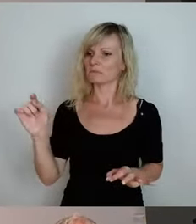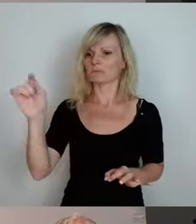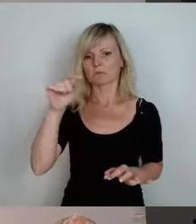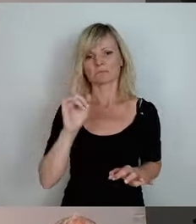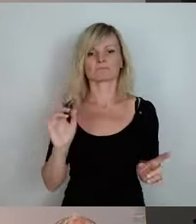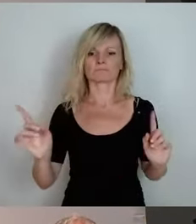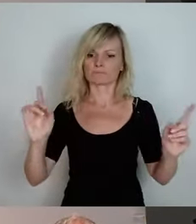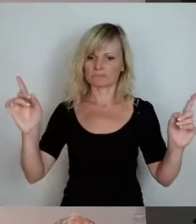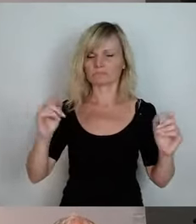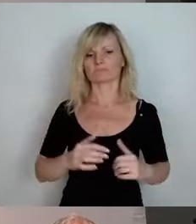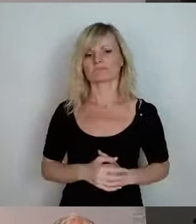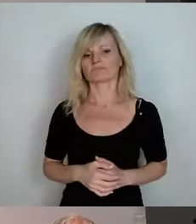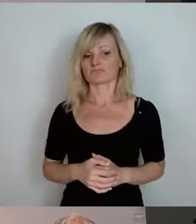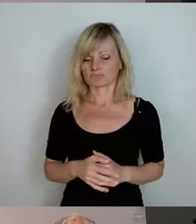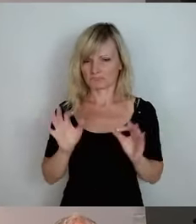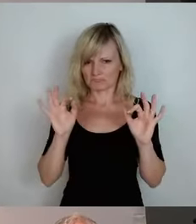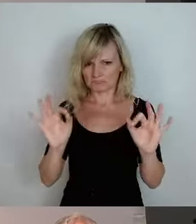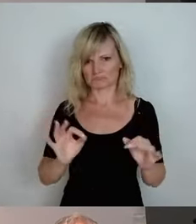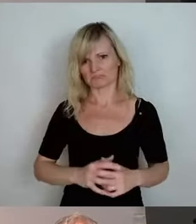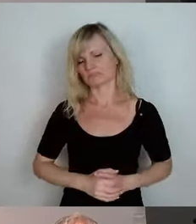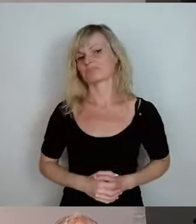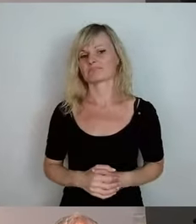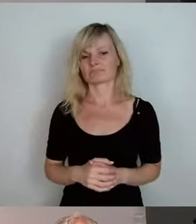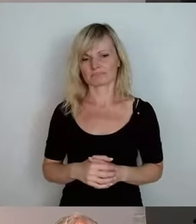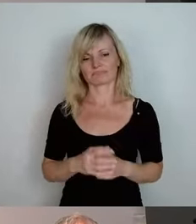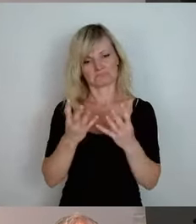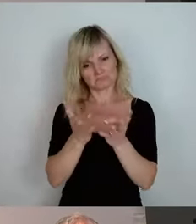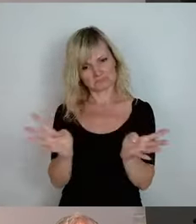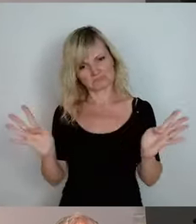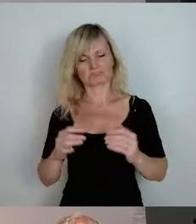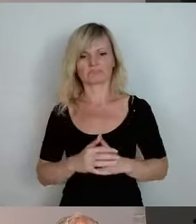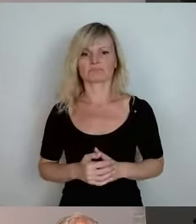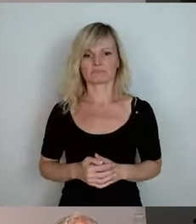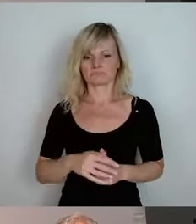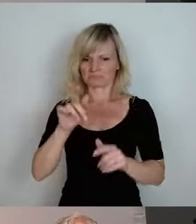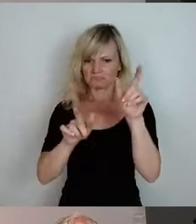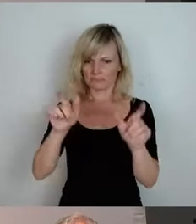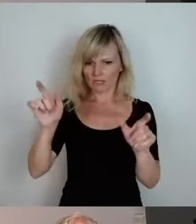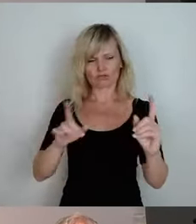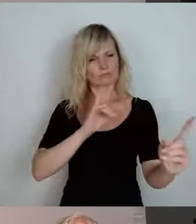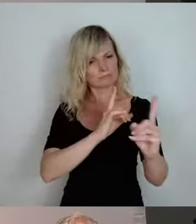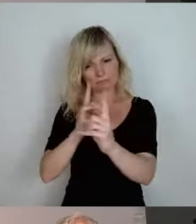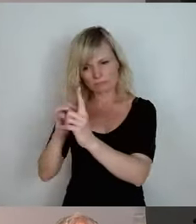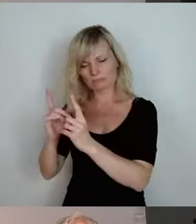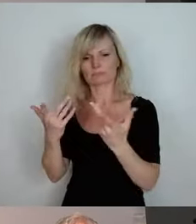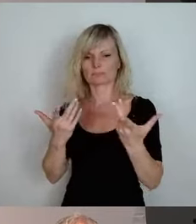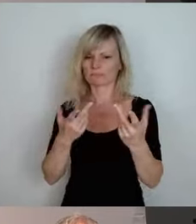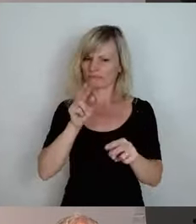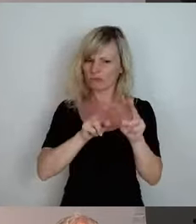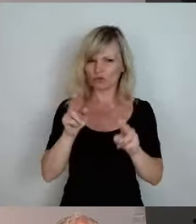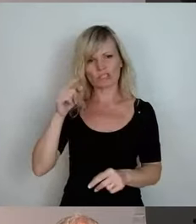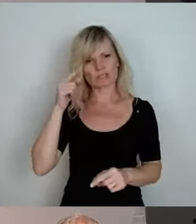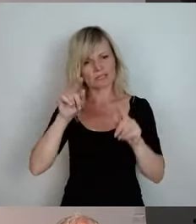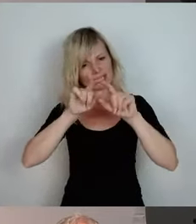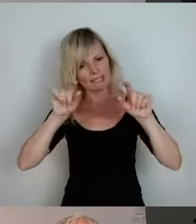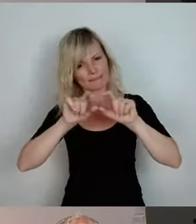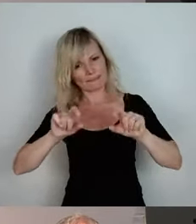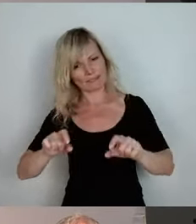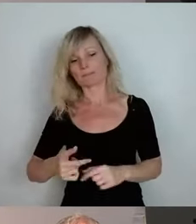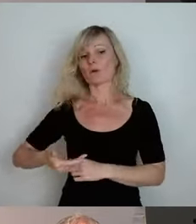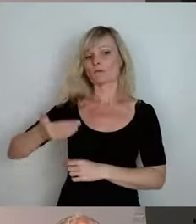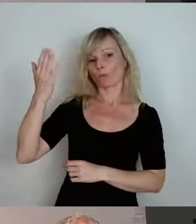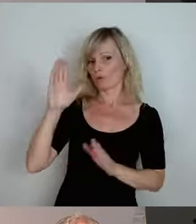auch bei solchen, mit einer breiten Schicht von Leuten ins Gespräch zu kommen. Das hat es früher so nicht gegeben.